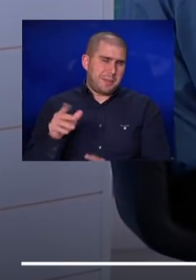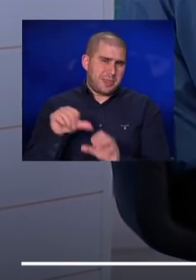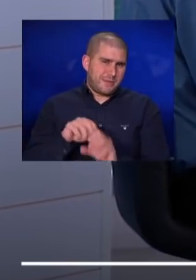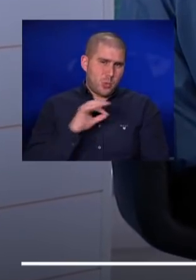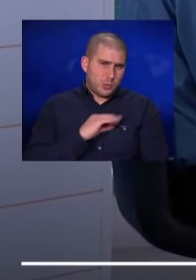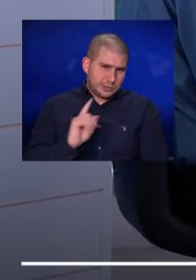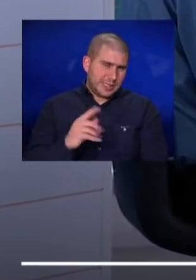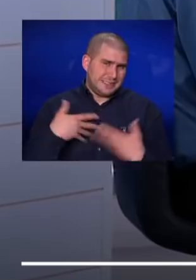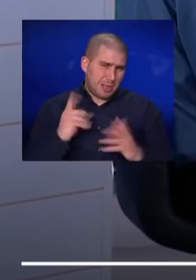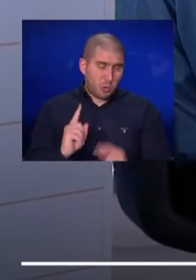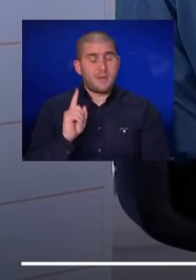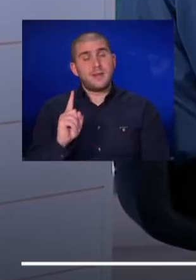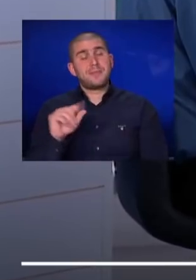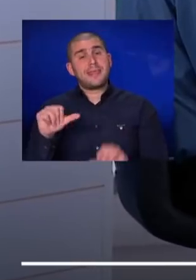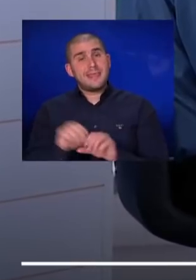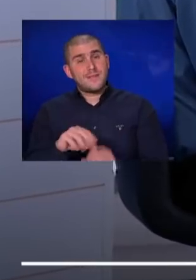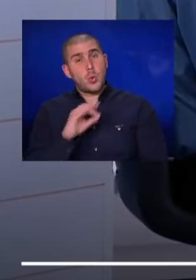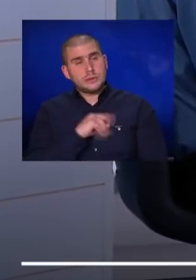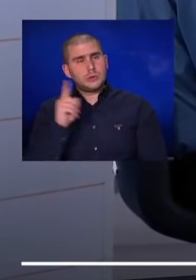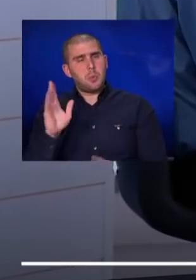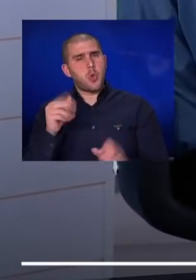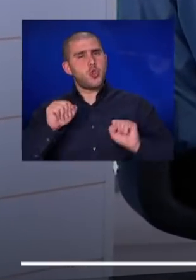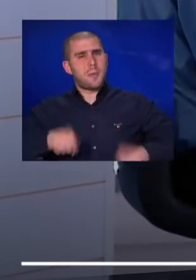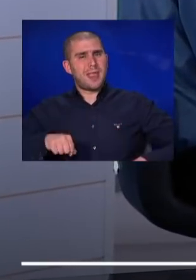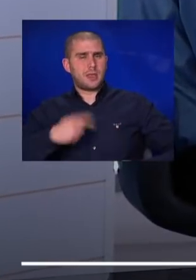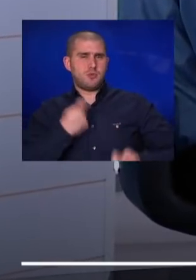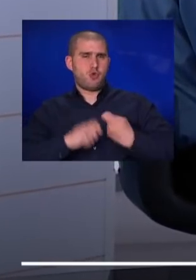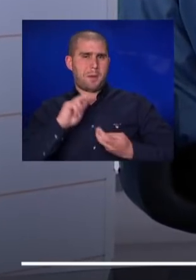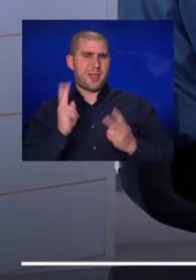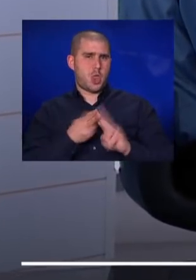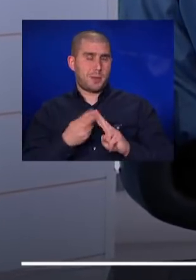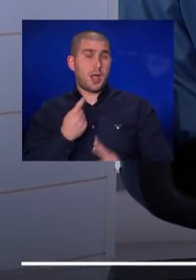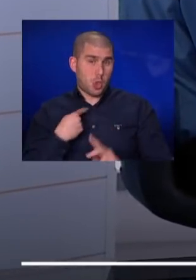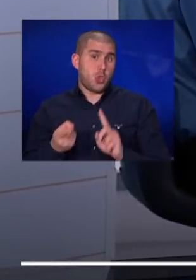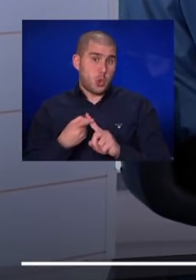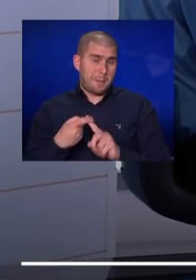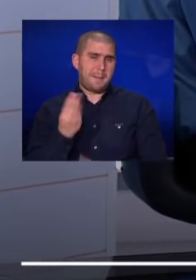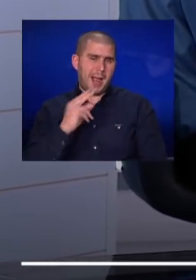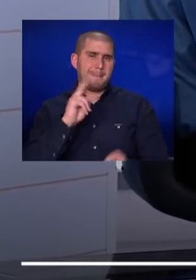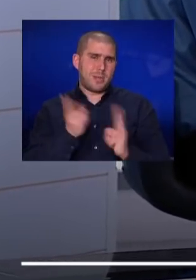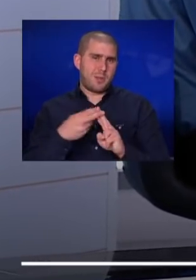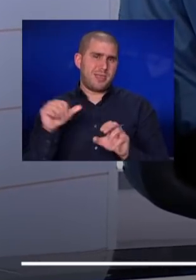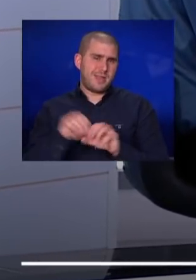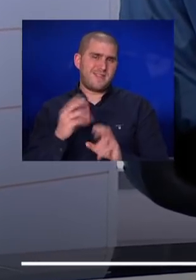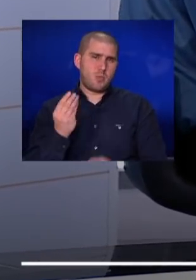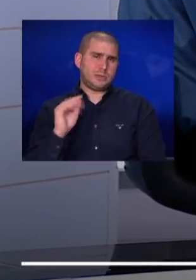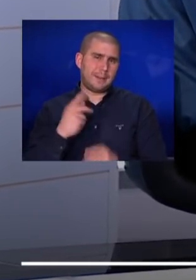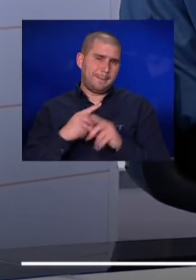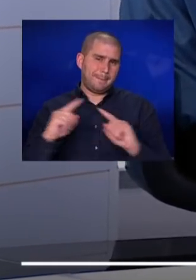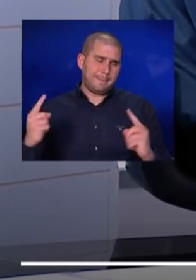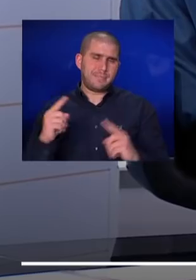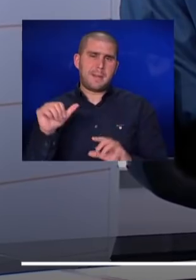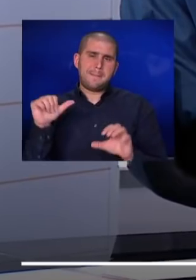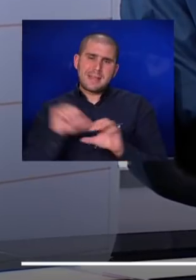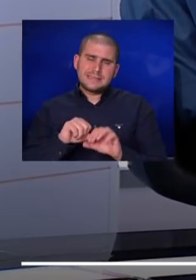אבל נפט רוסי הוא גורם מאוד דומיננטי בשוק הבינלאומי. אנחנו מאוד תלויים במחיר הבינלאומי של נפט ושל מוצרי נפט. כולנו קונים בנזין